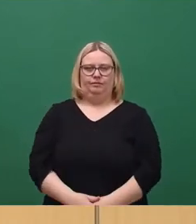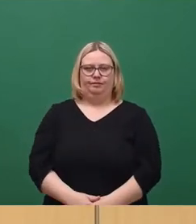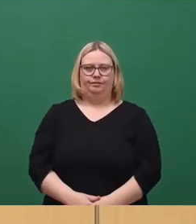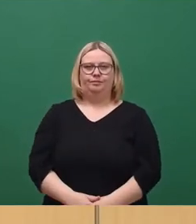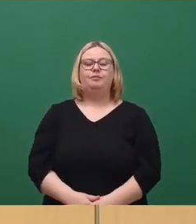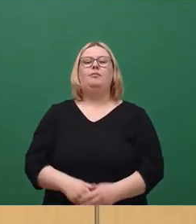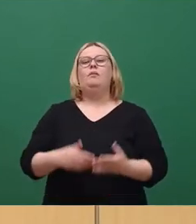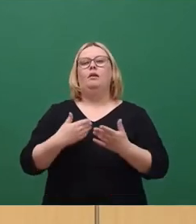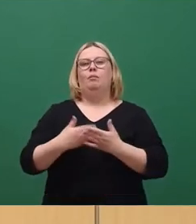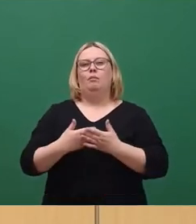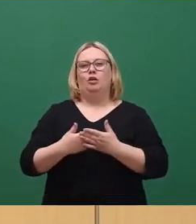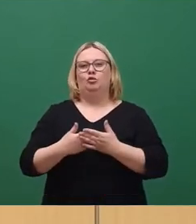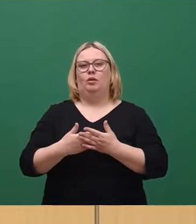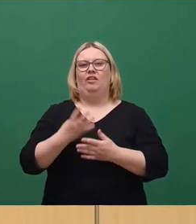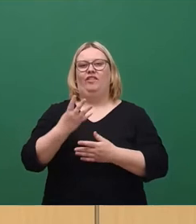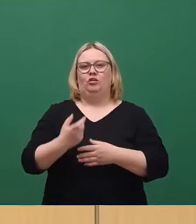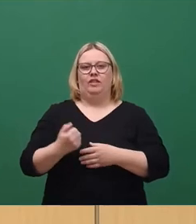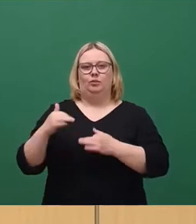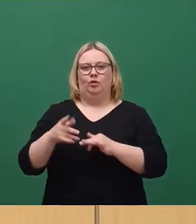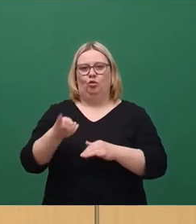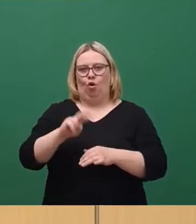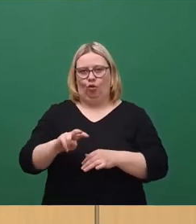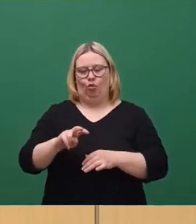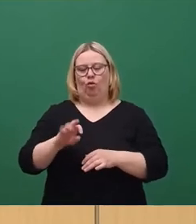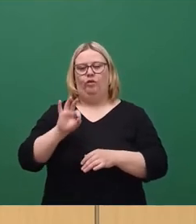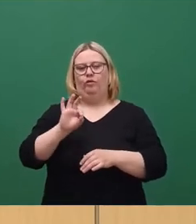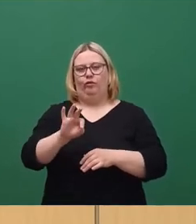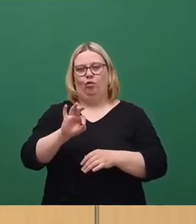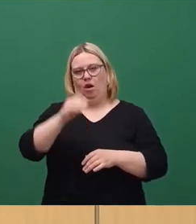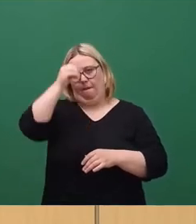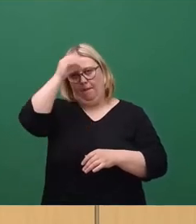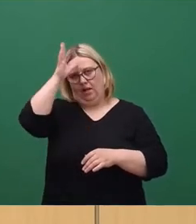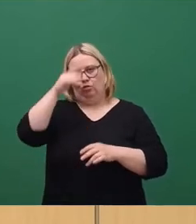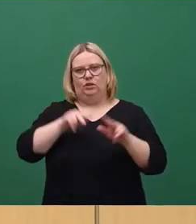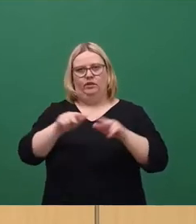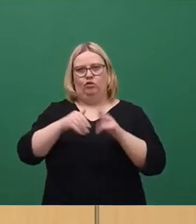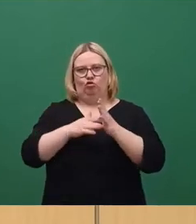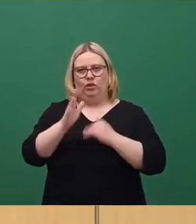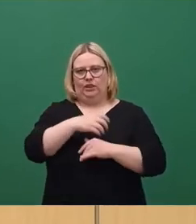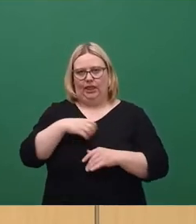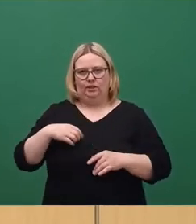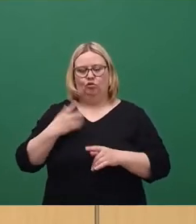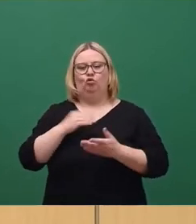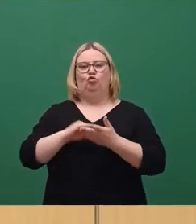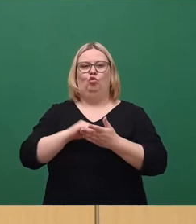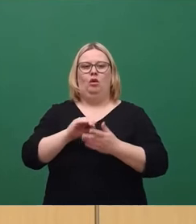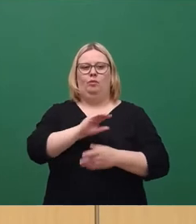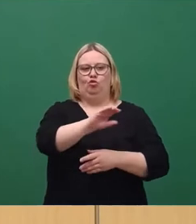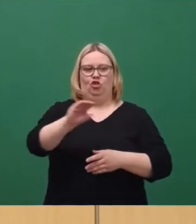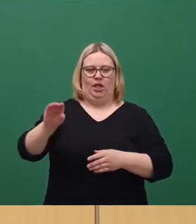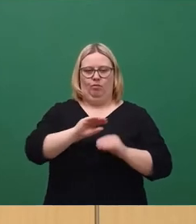24 Millionen Euro, die zusätzlich in die Bildungsinfrastruktur nach Dresden und in die Schulbudgets fließen werden.